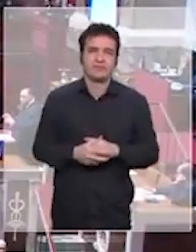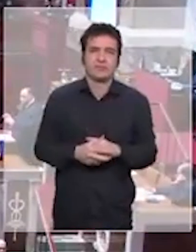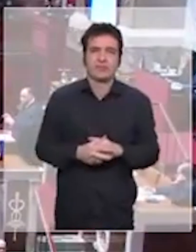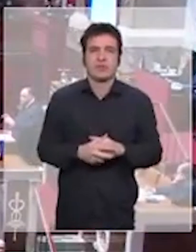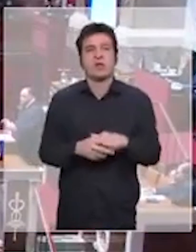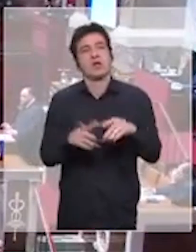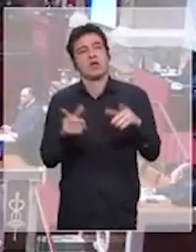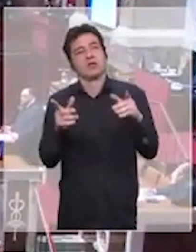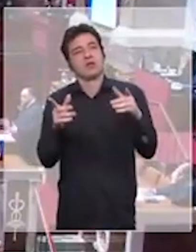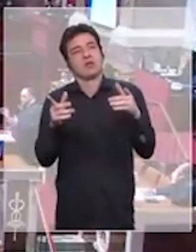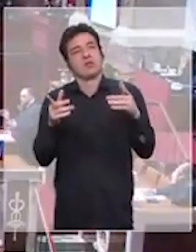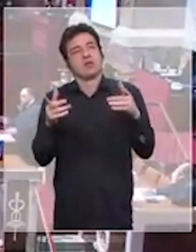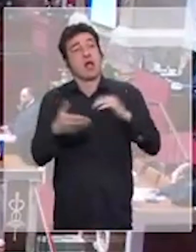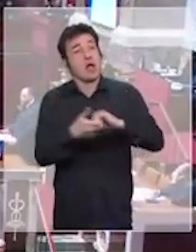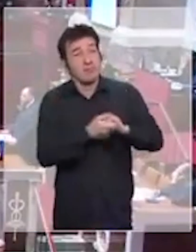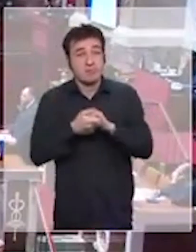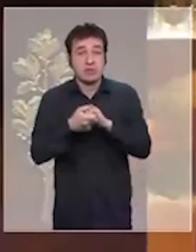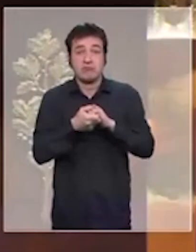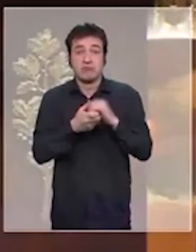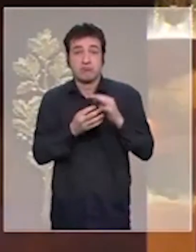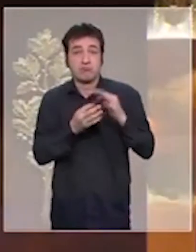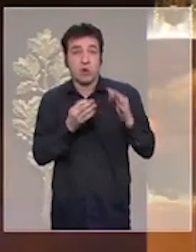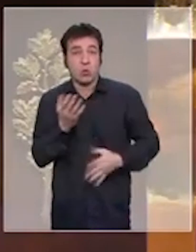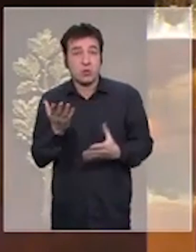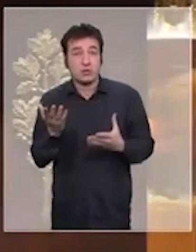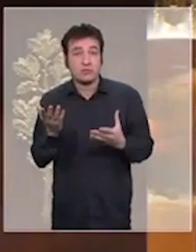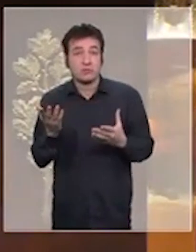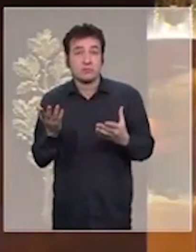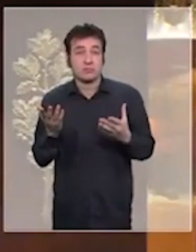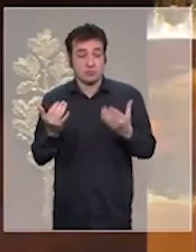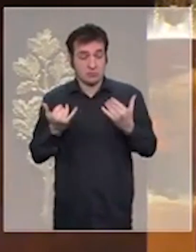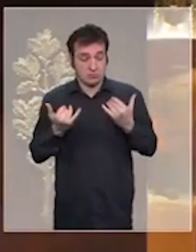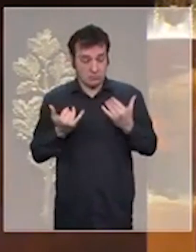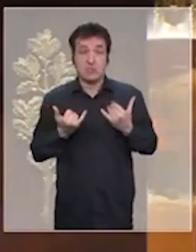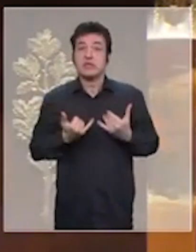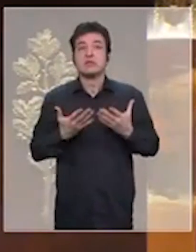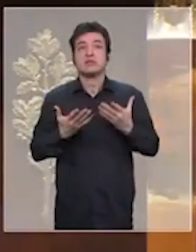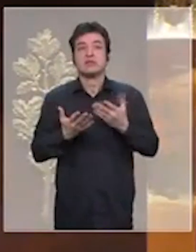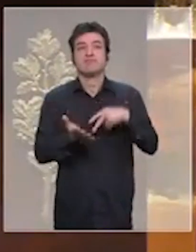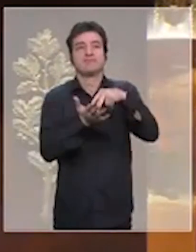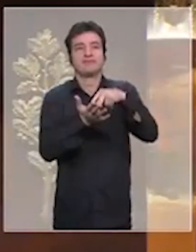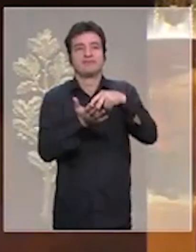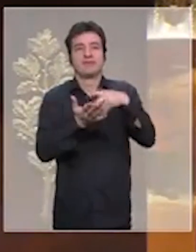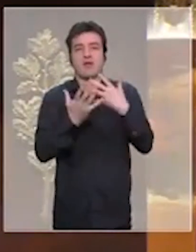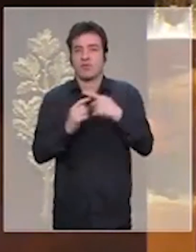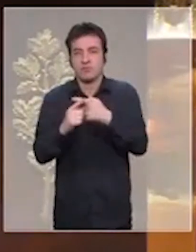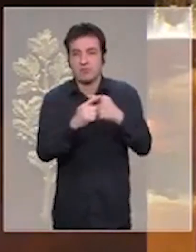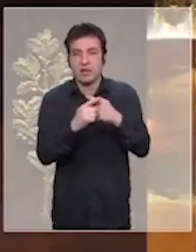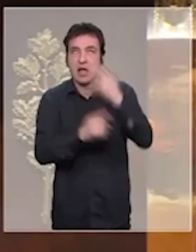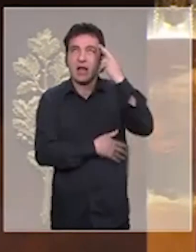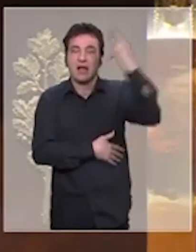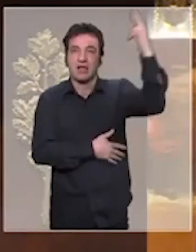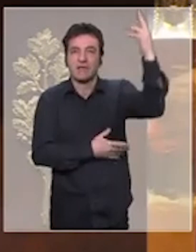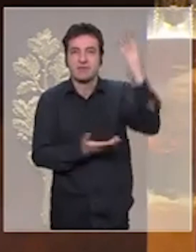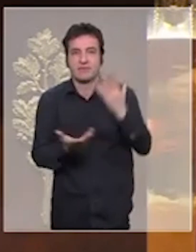'alerte aérienne. Chers amis, en guise de conclusion, permettez-moi de cette haute tribune de partager avec vous un rêve.